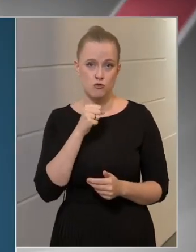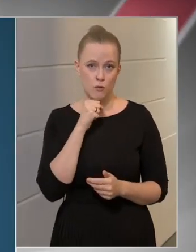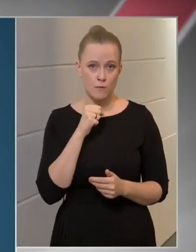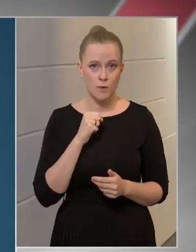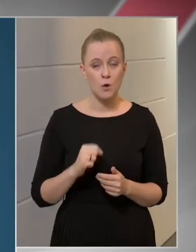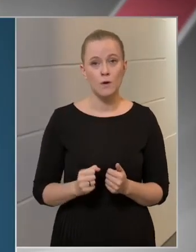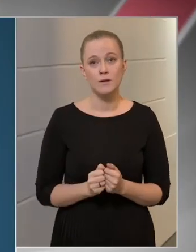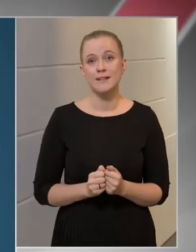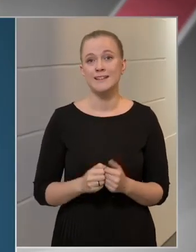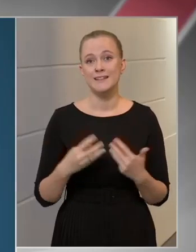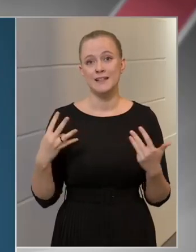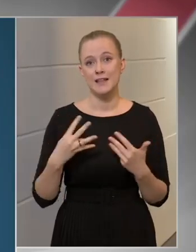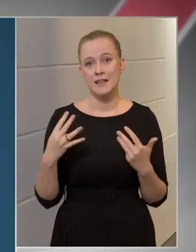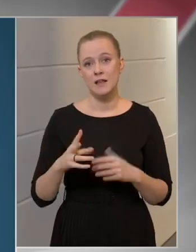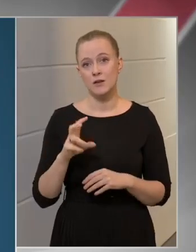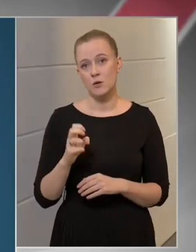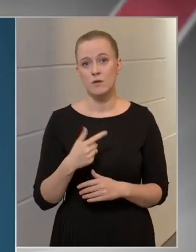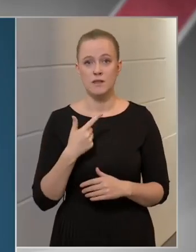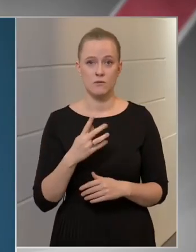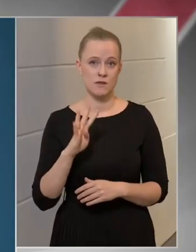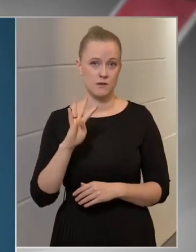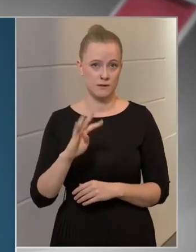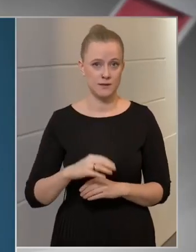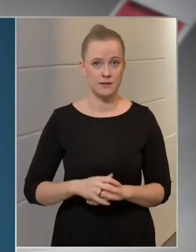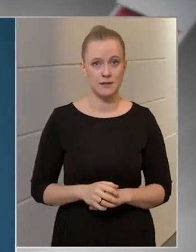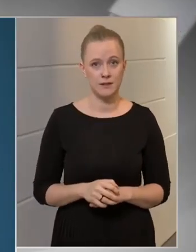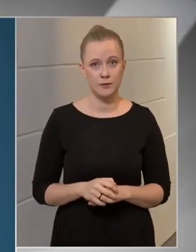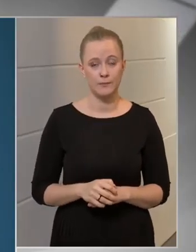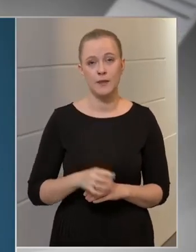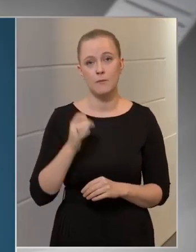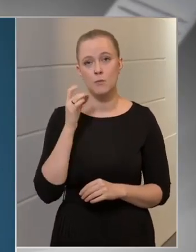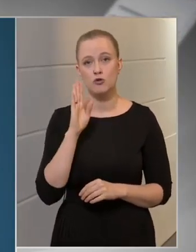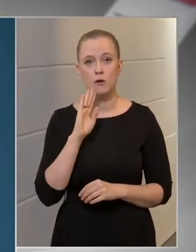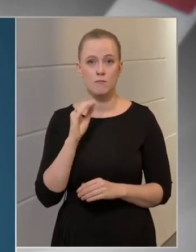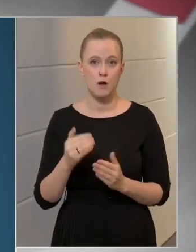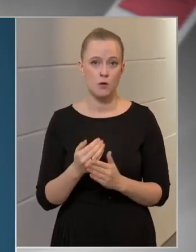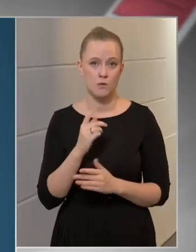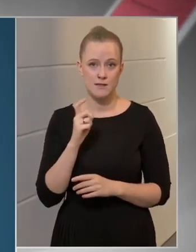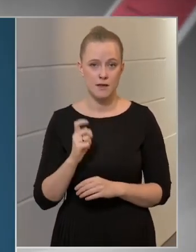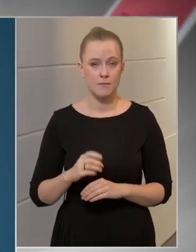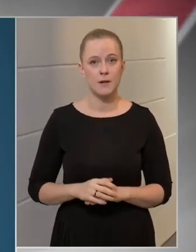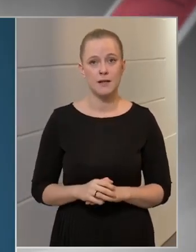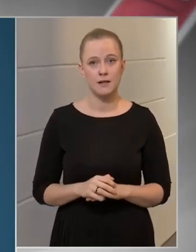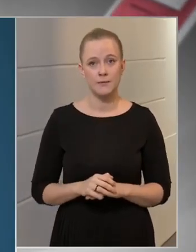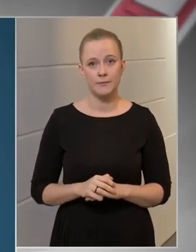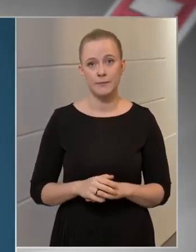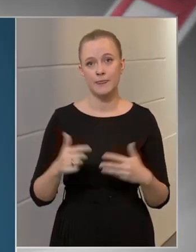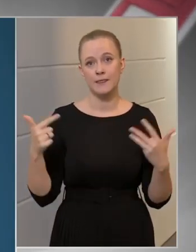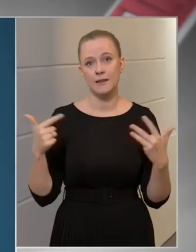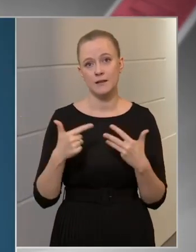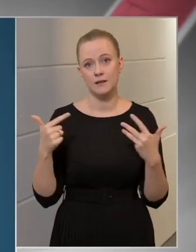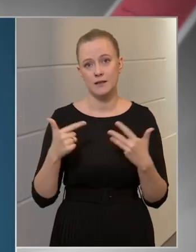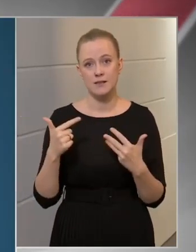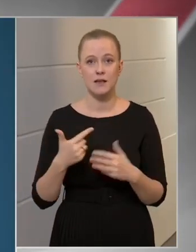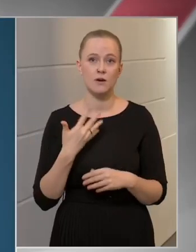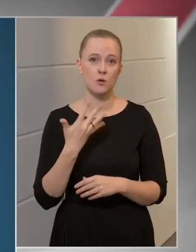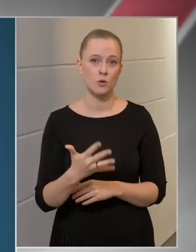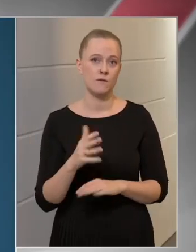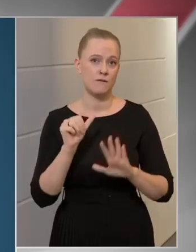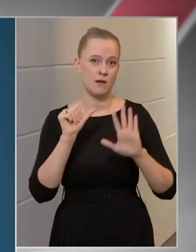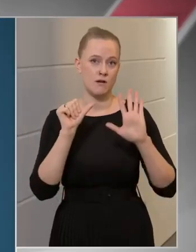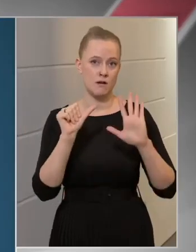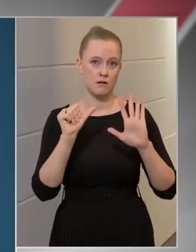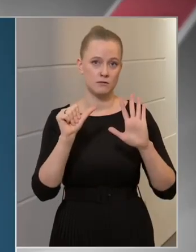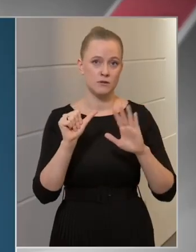9824, Borsodabauj-Zemplém megye 7056,